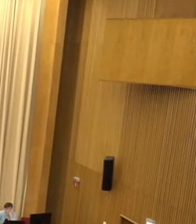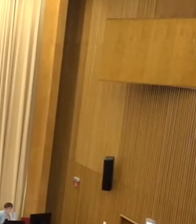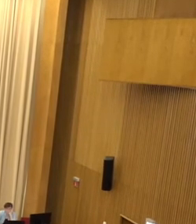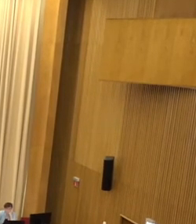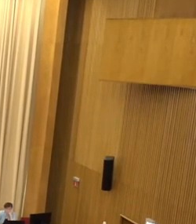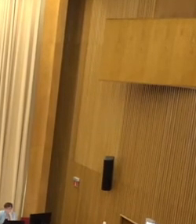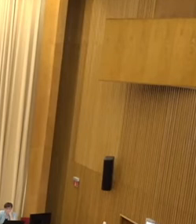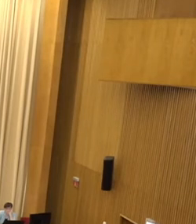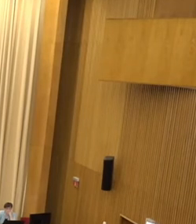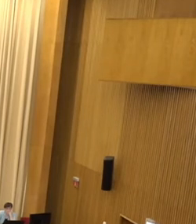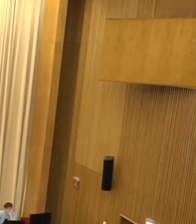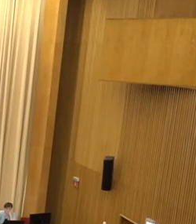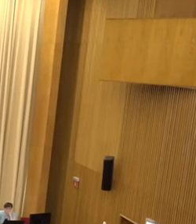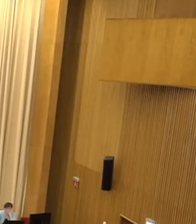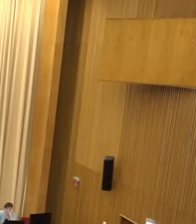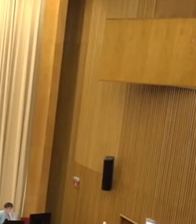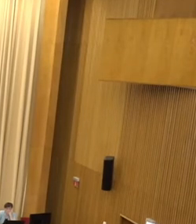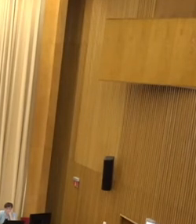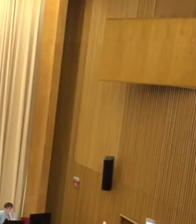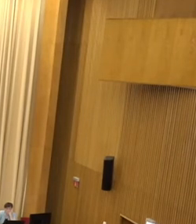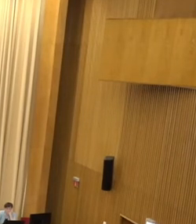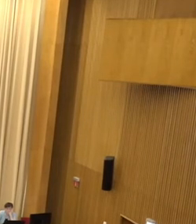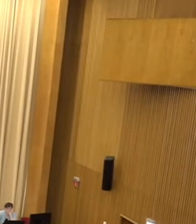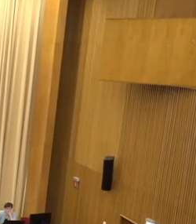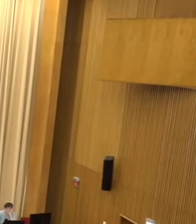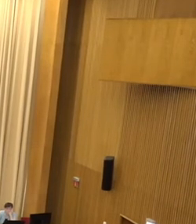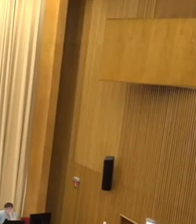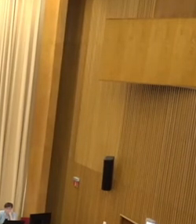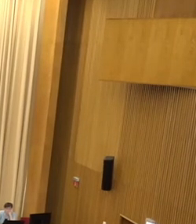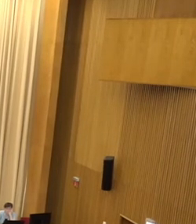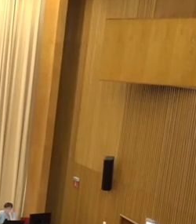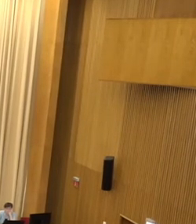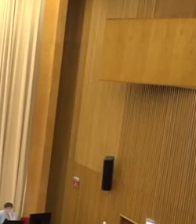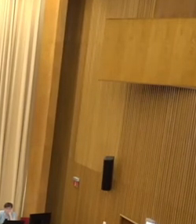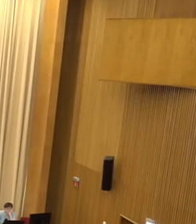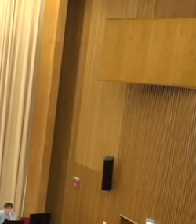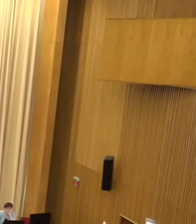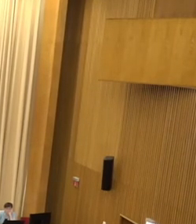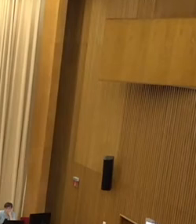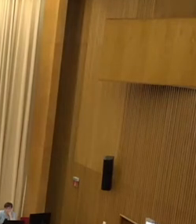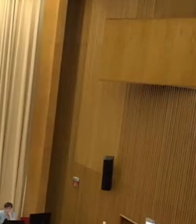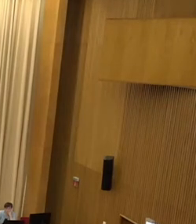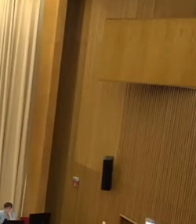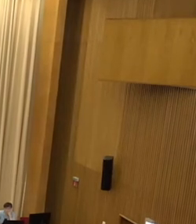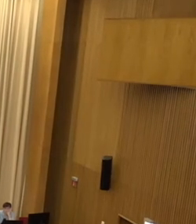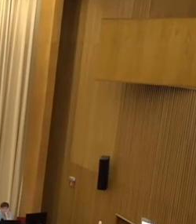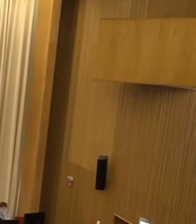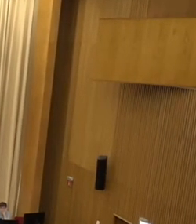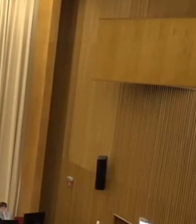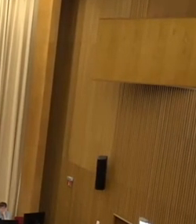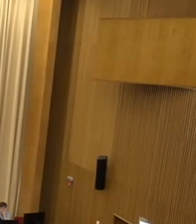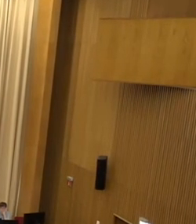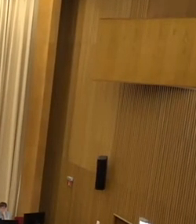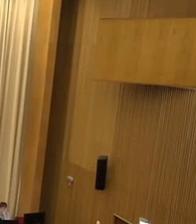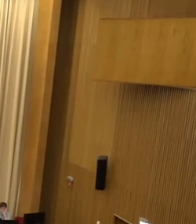Herr Nietzsche wenn Sie weiter Geschäftsordnungsanträge haben würde ich die danach aufrufen aber zunächst ist ein Geschäftsordnungsantrag da ist eine Gegenräte